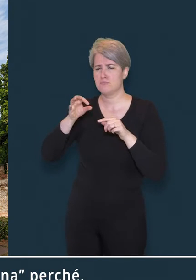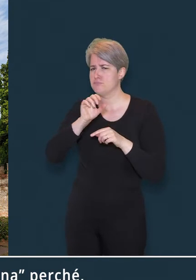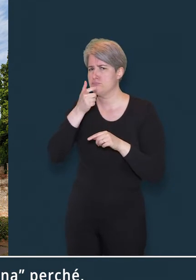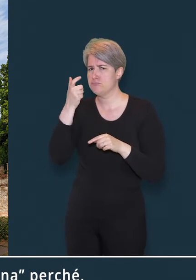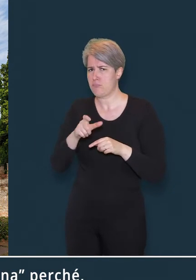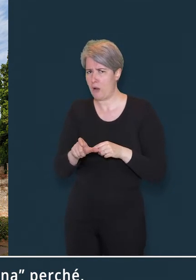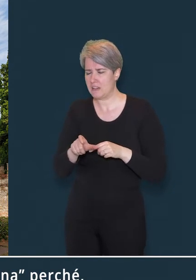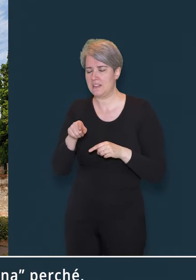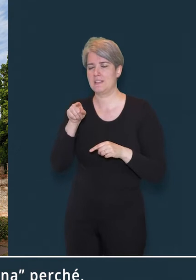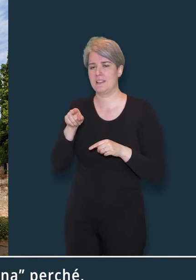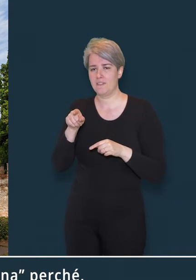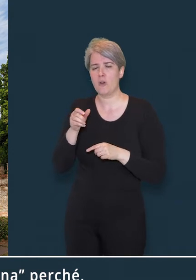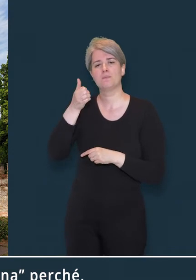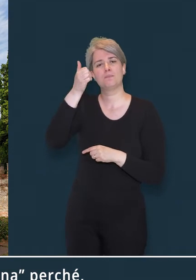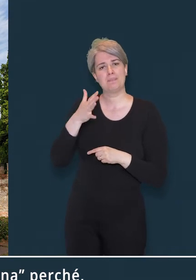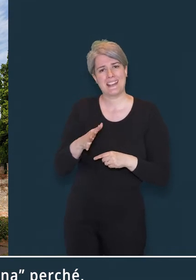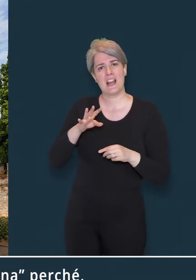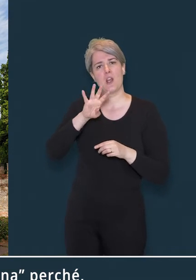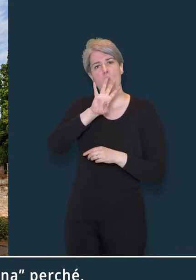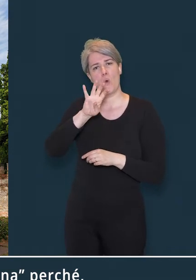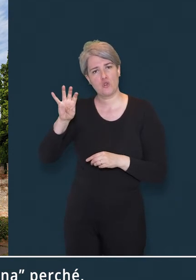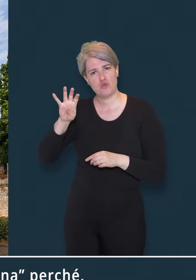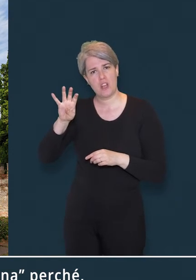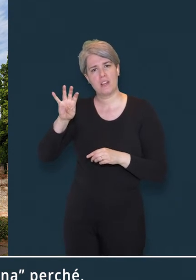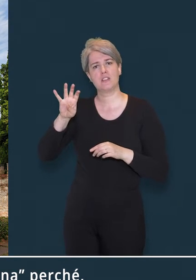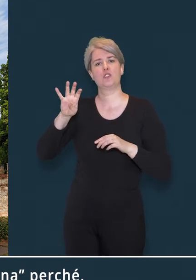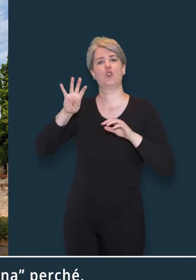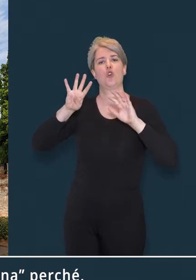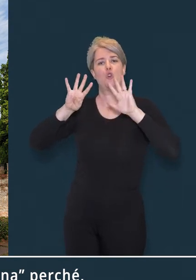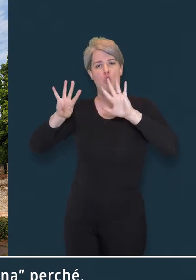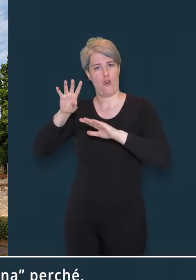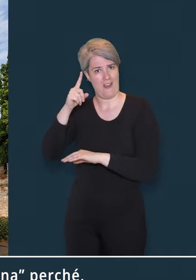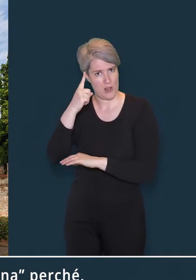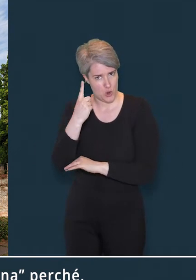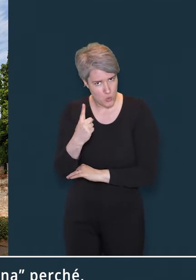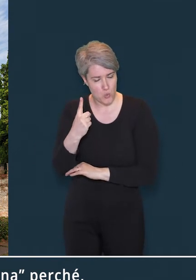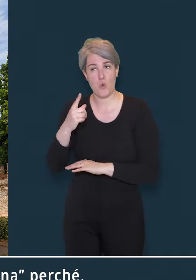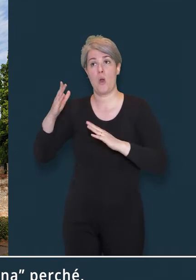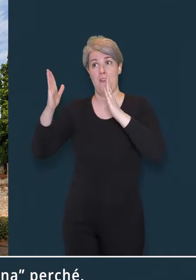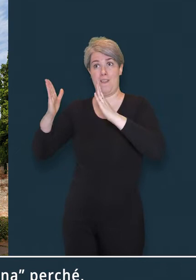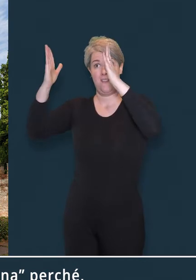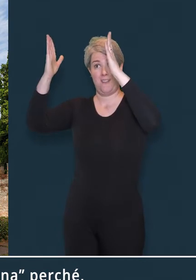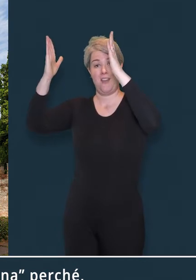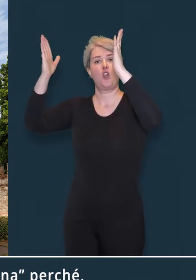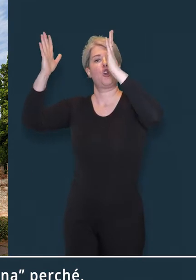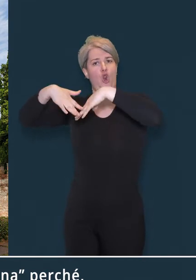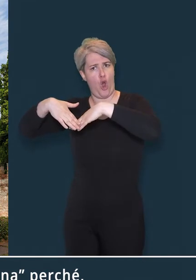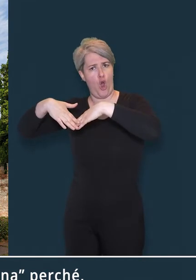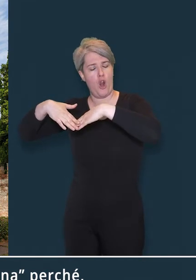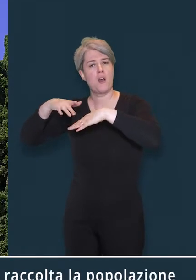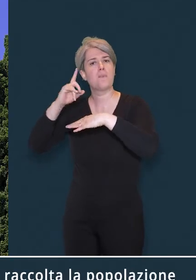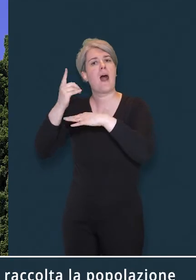perché fino al crollo della parte sommitale avvenuto nel 1491